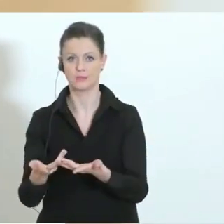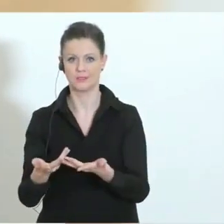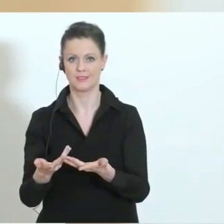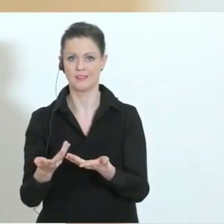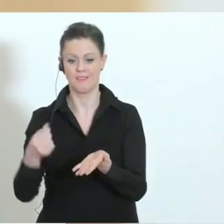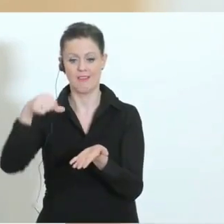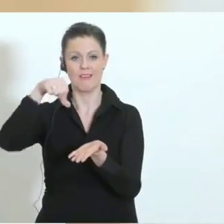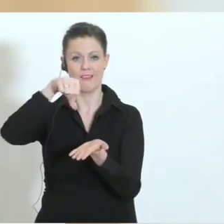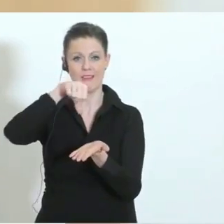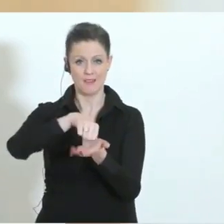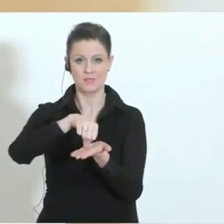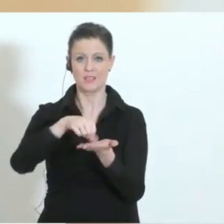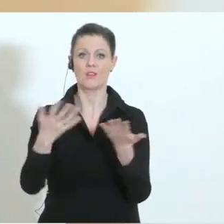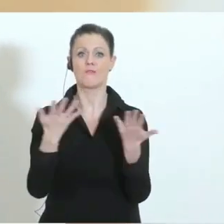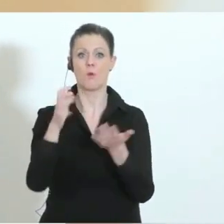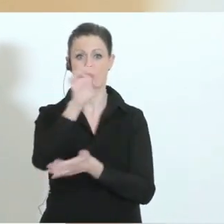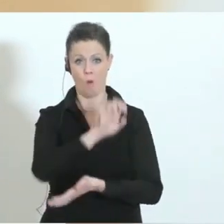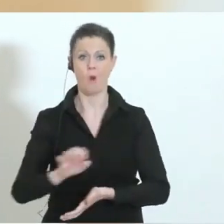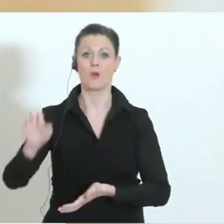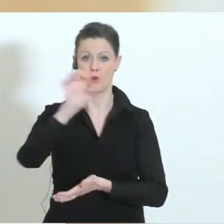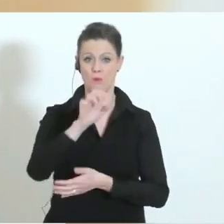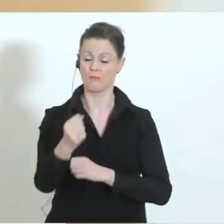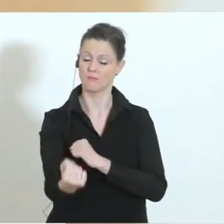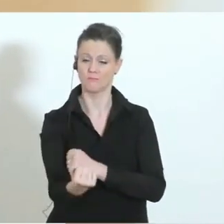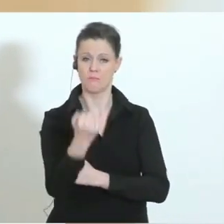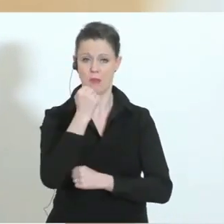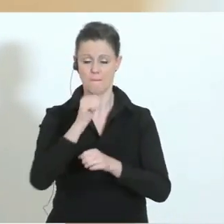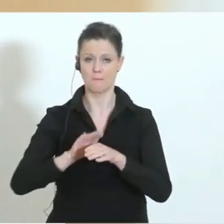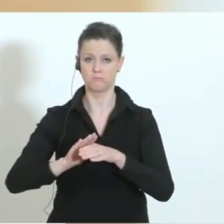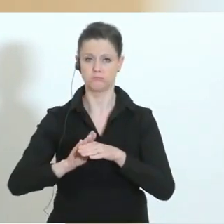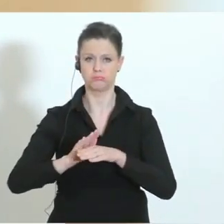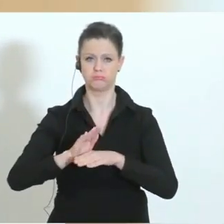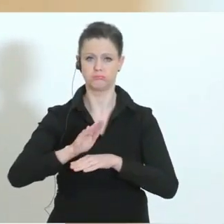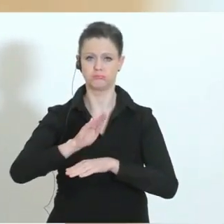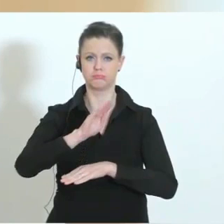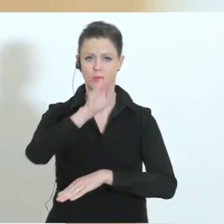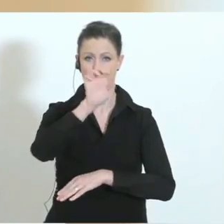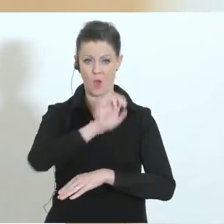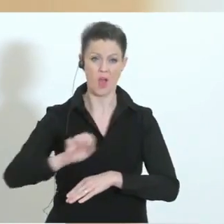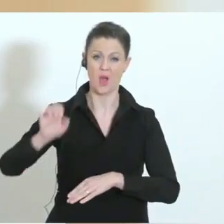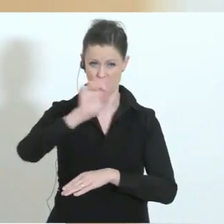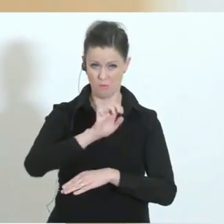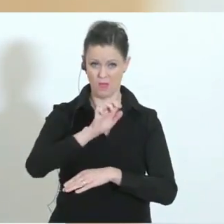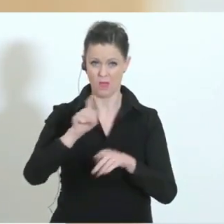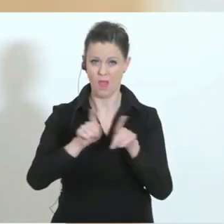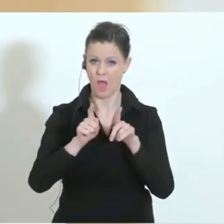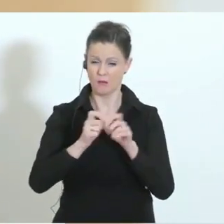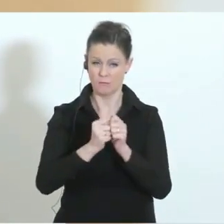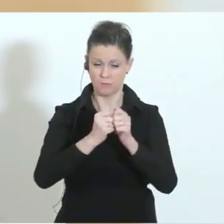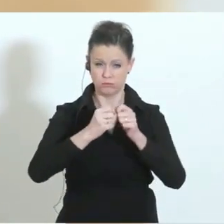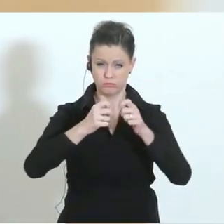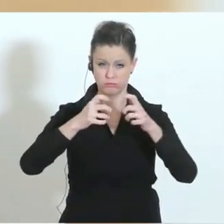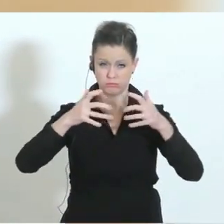Epizentrum derzeit in Europa. Wir haben die stärksten Steigerungsraten innerhalb Europas, wir haben die größten Zuwächse,